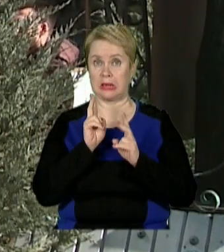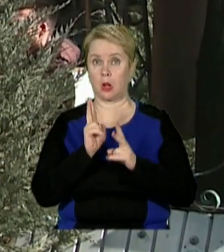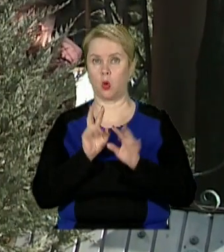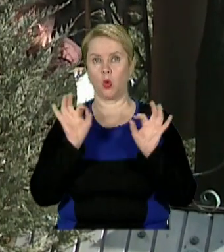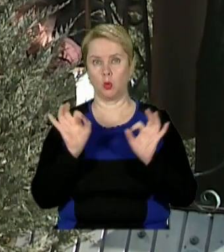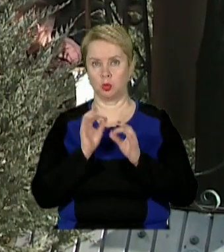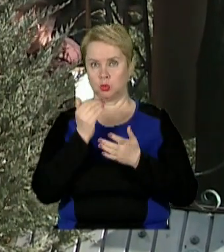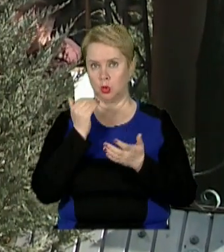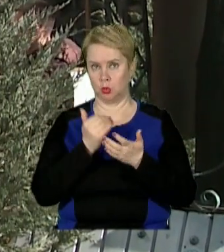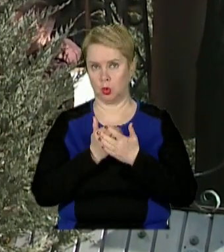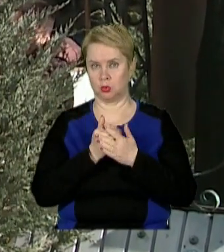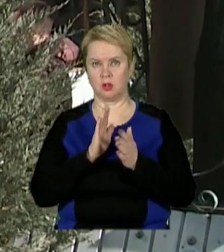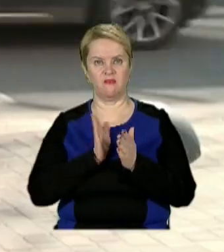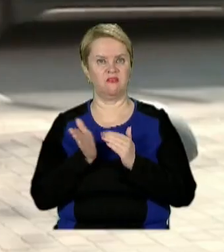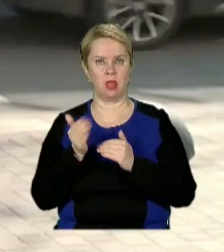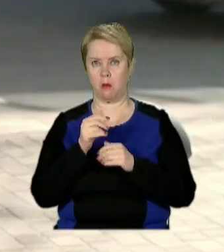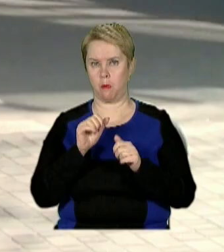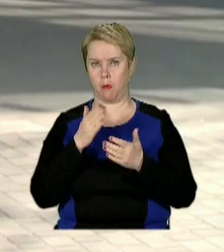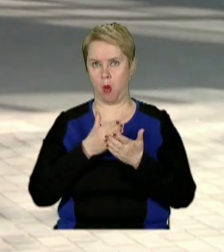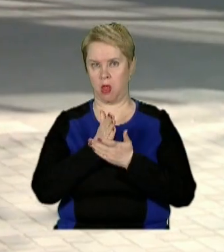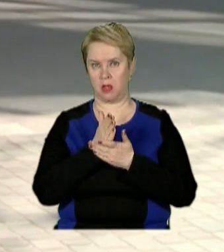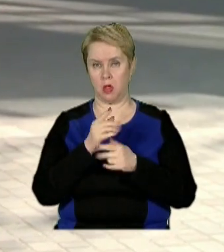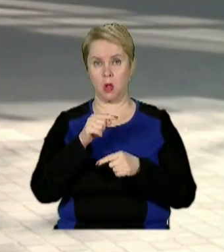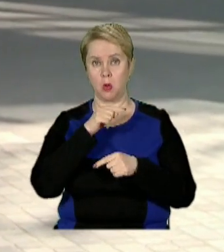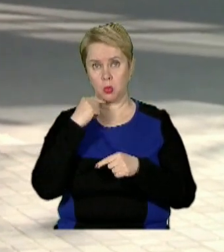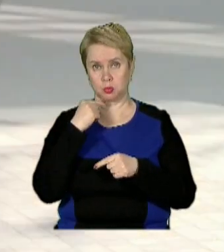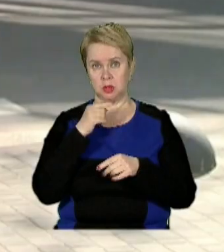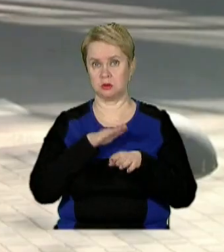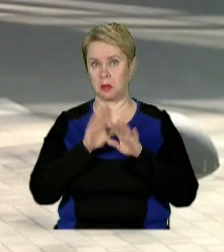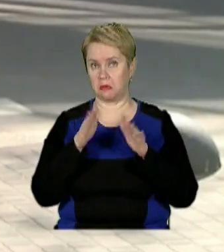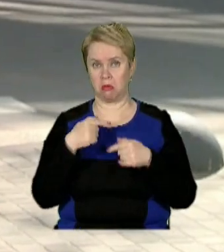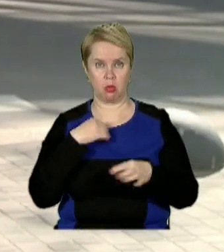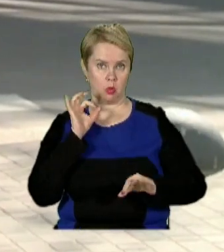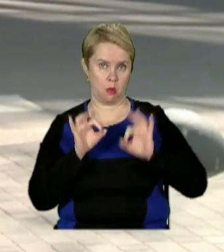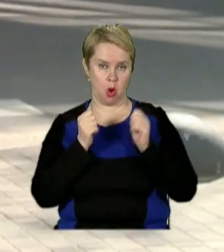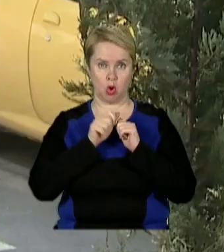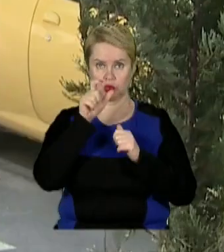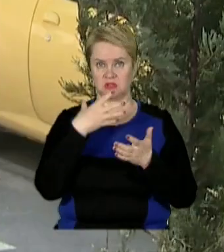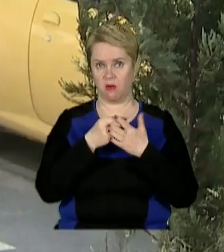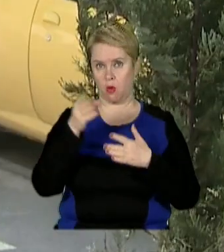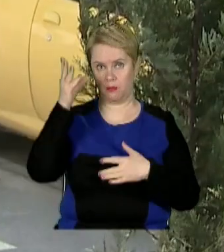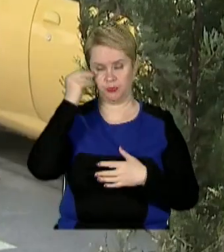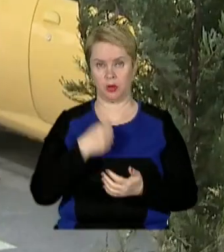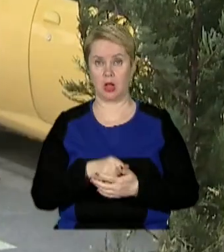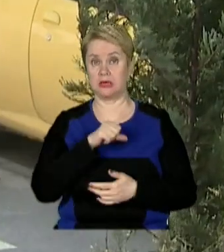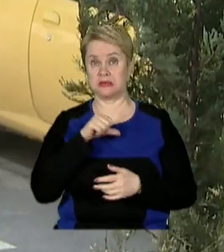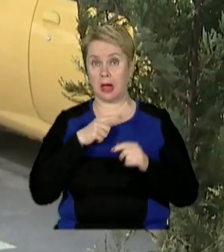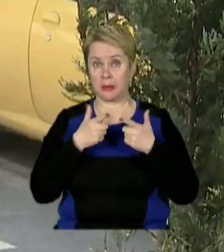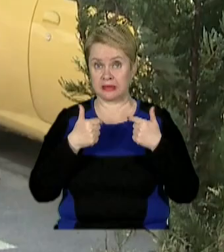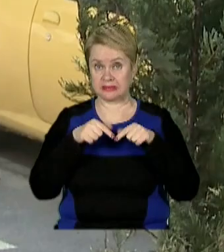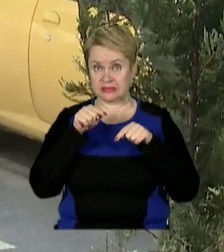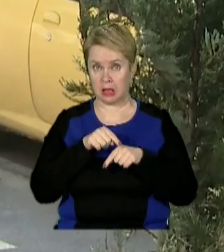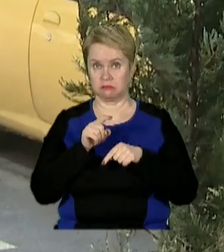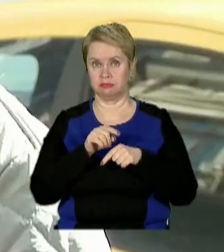кого музика і досі поза політикою. Російським виправцям я відношусь нормально. У кожного людину своє мнення. У самому ж закладі